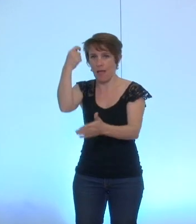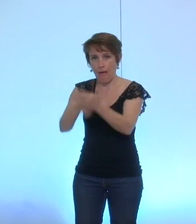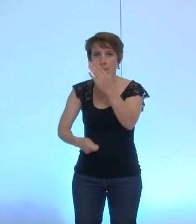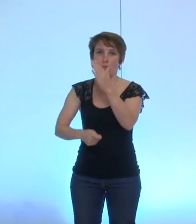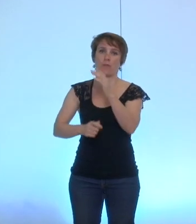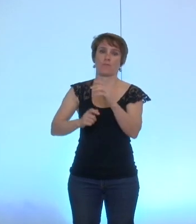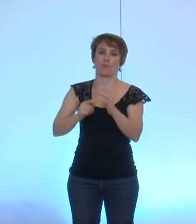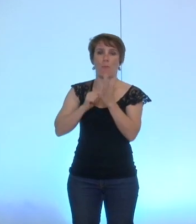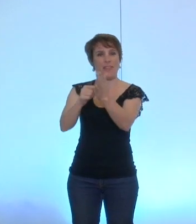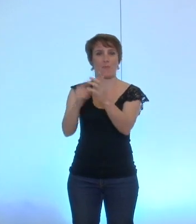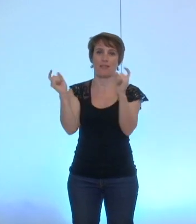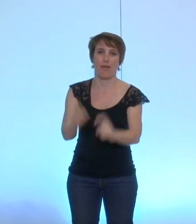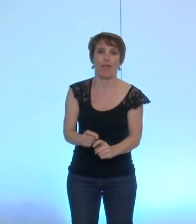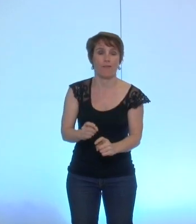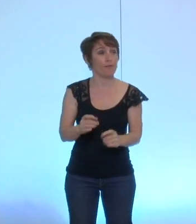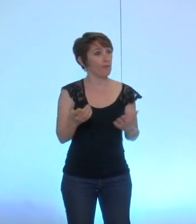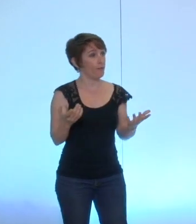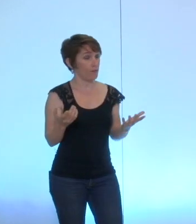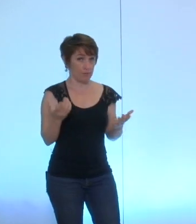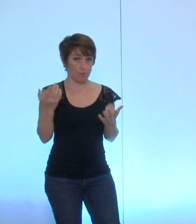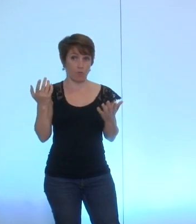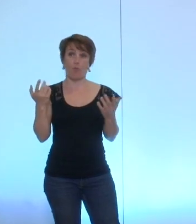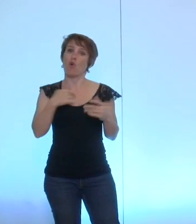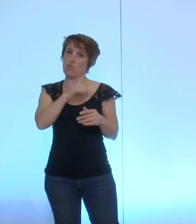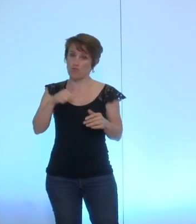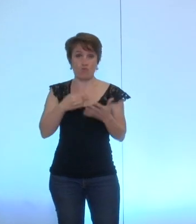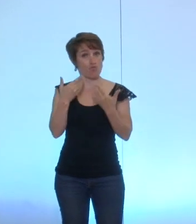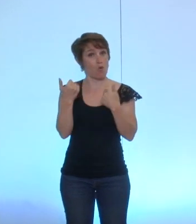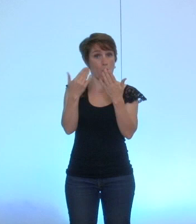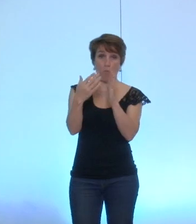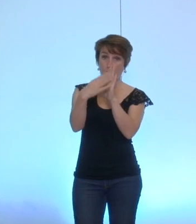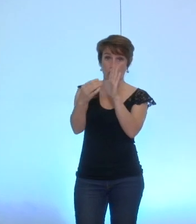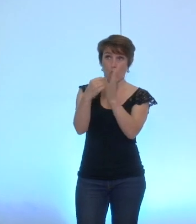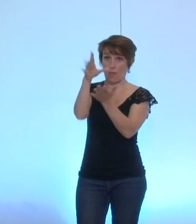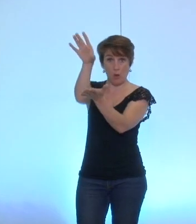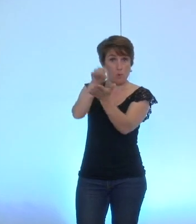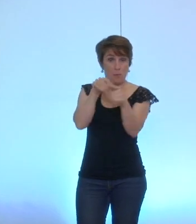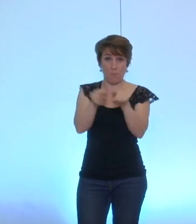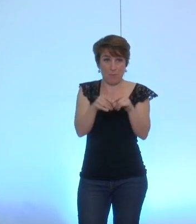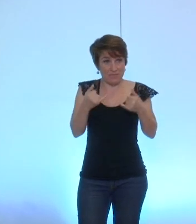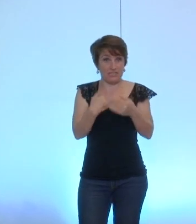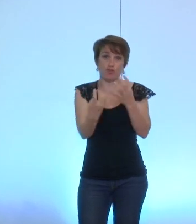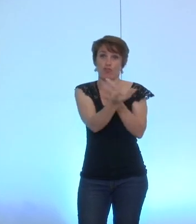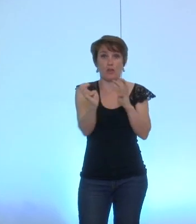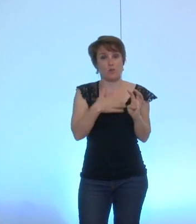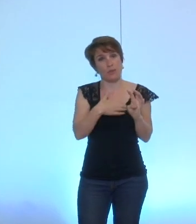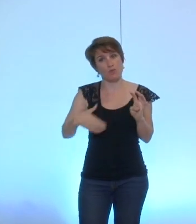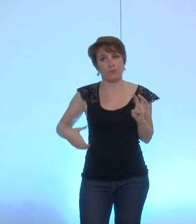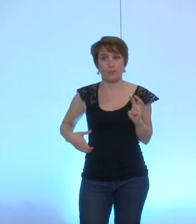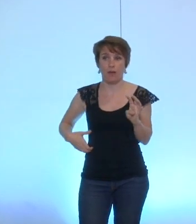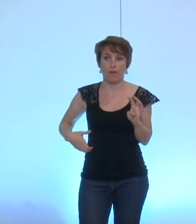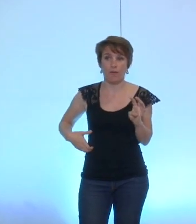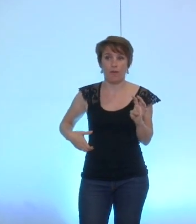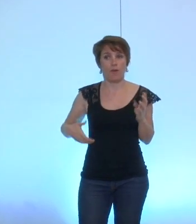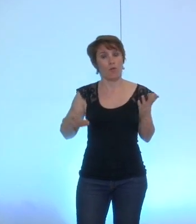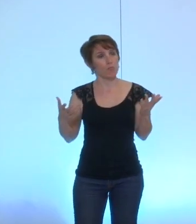même type pour le Conseil municipal de Grenoble ou avec, franchement, des niveaux de présence